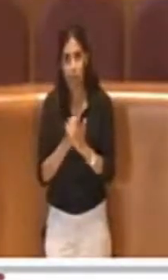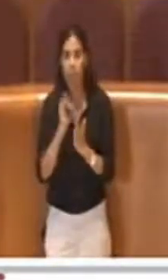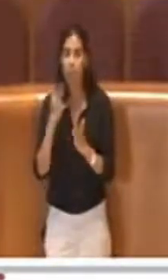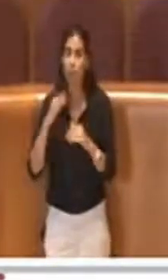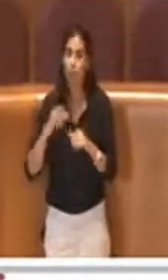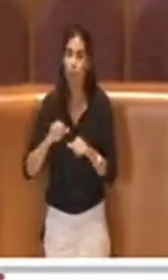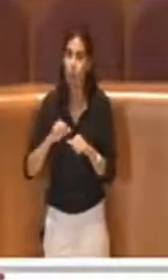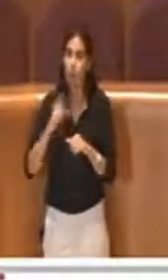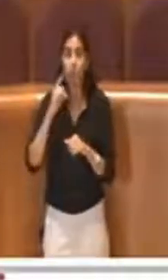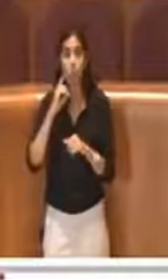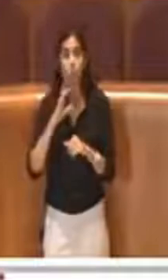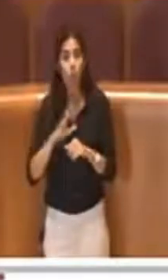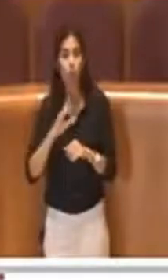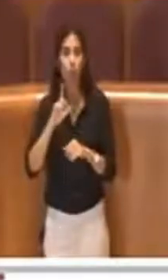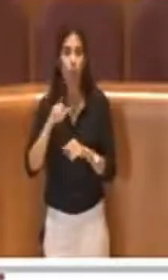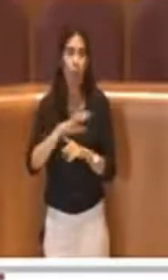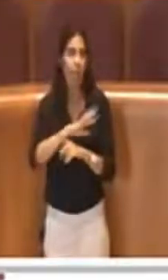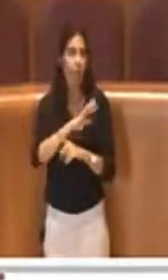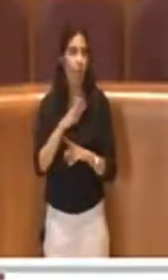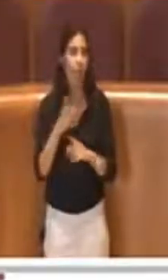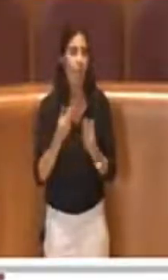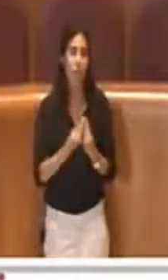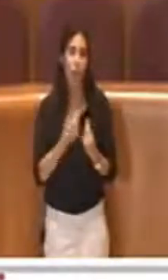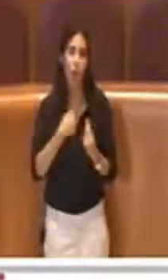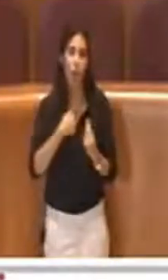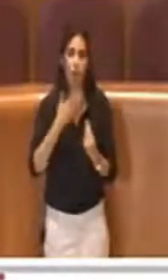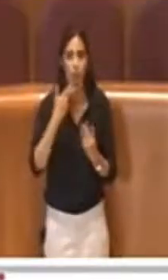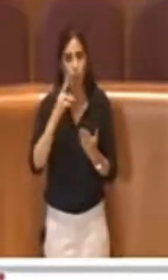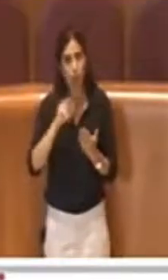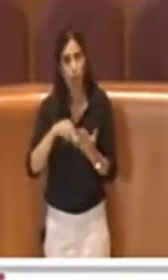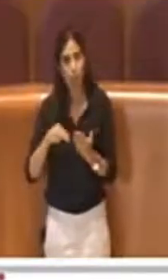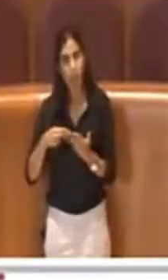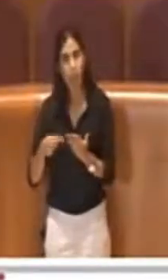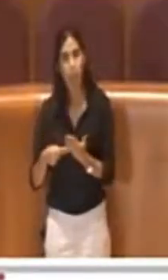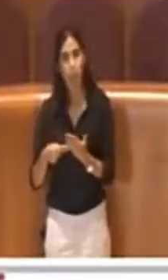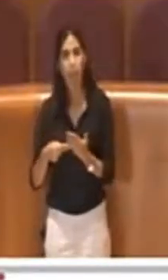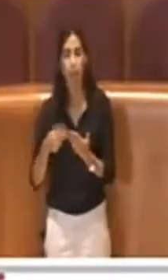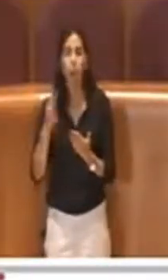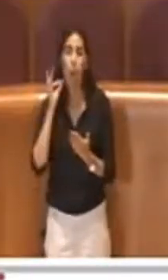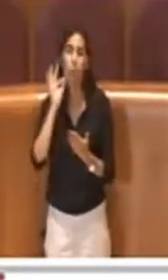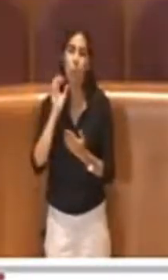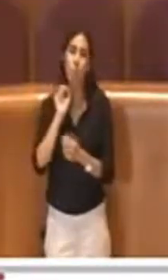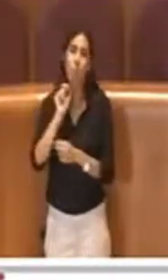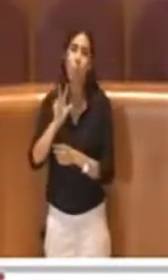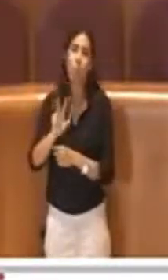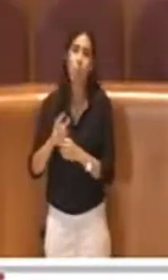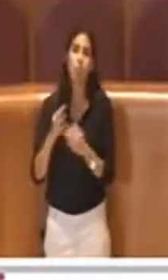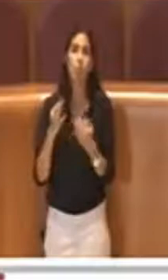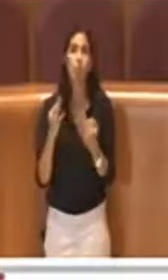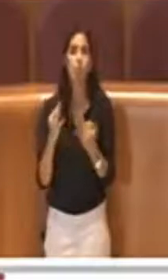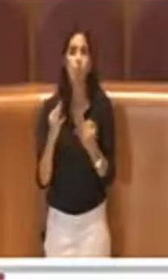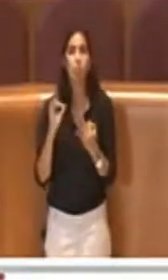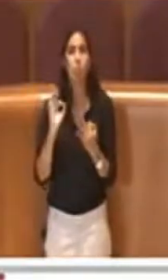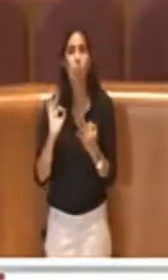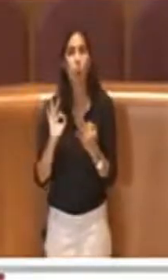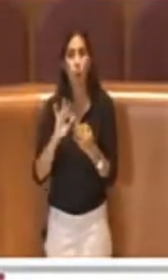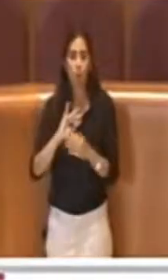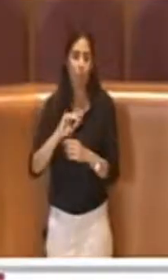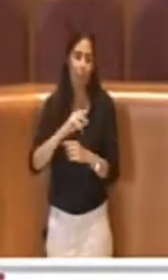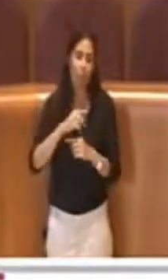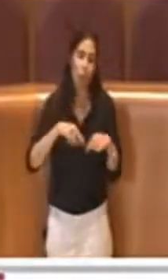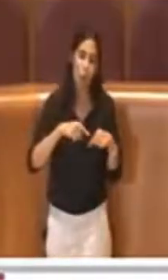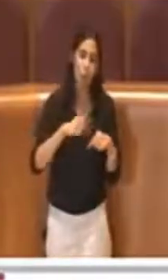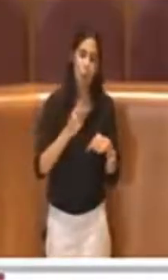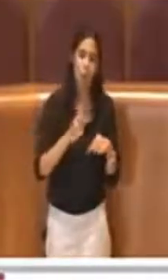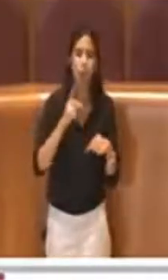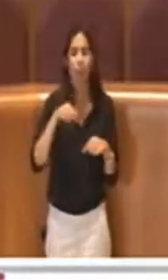miei colleghi lo vorranno fare, per dare un segnale oltre alle due commissioni ma anche un segnale di indirizzo